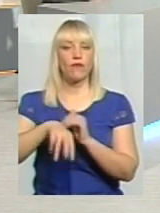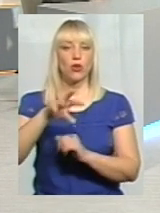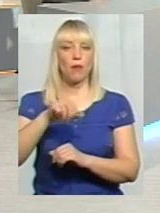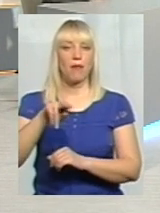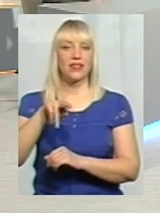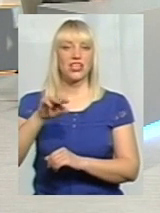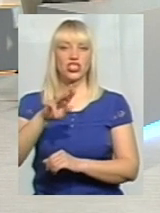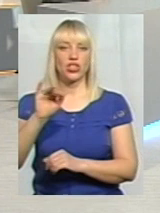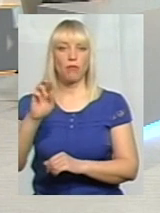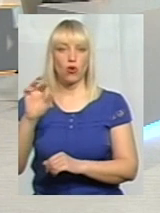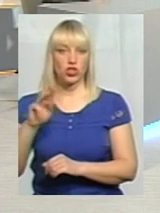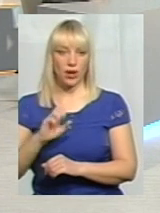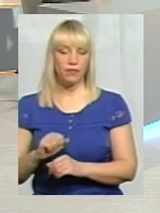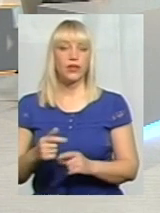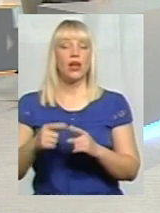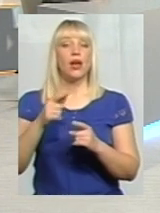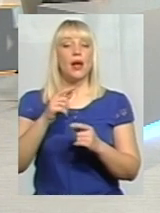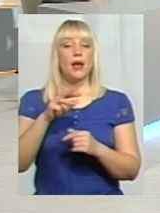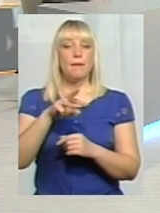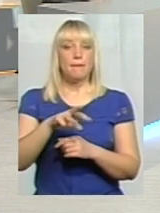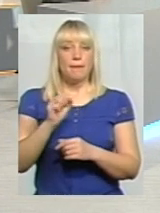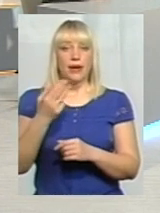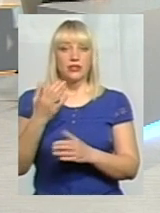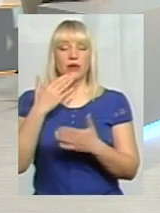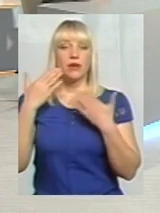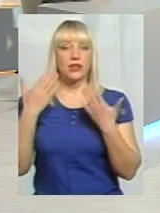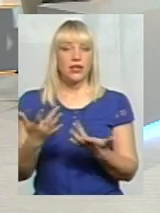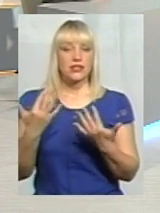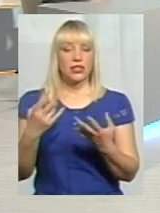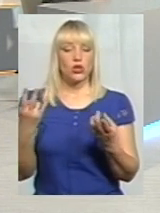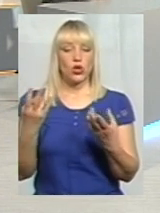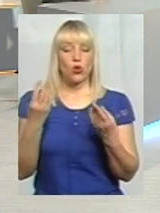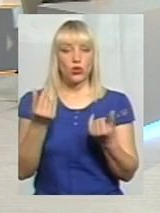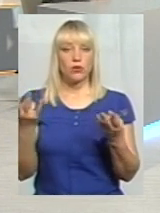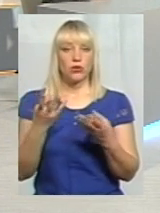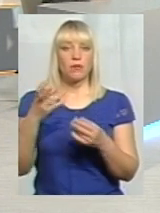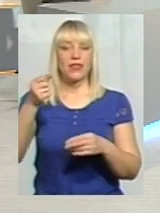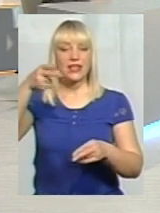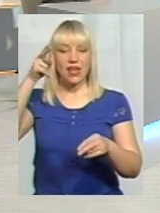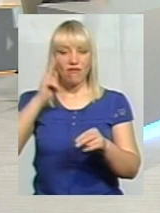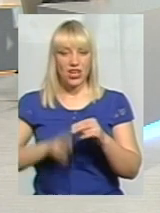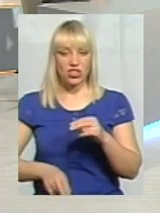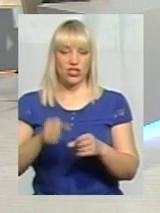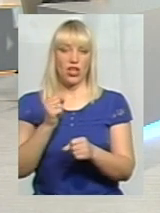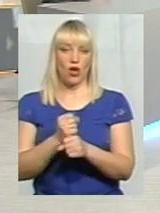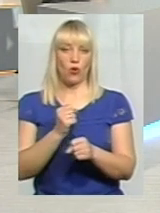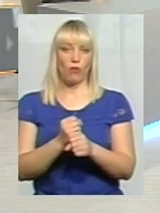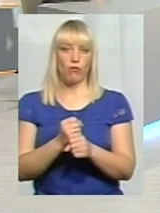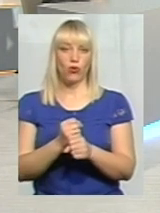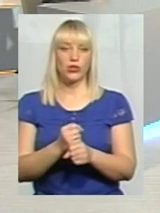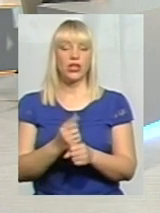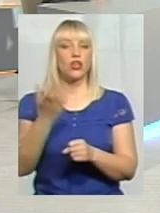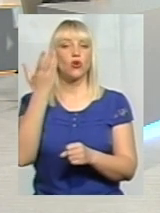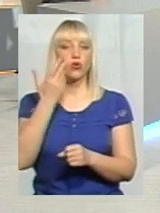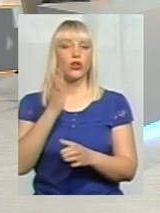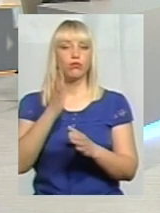Васильчук запитує у Фейсбук, скільки коштів потрібно на завершення робіт, та коли вони будуть завершені? От саме завершені.